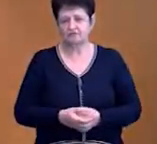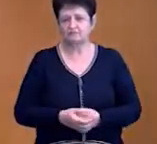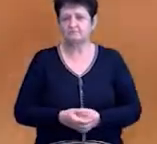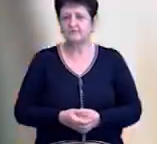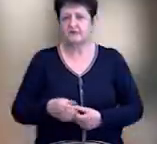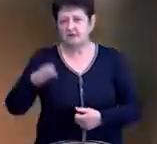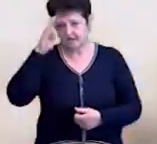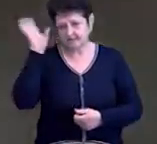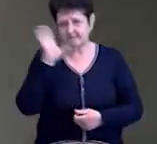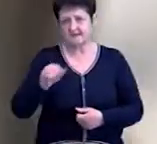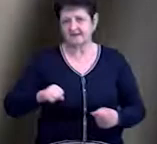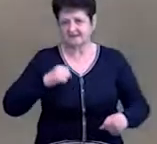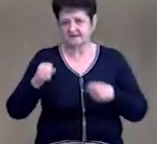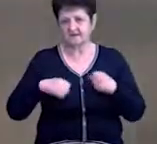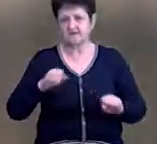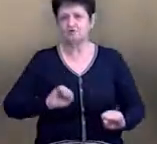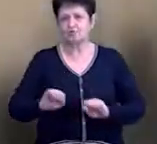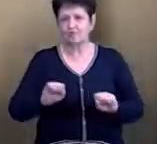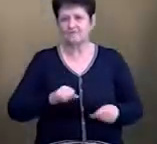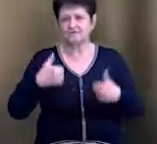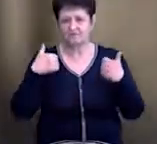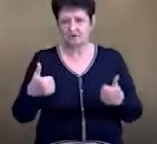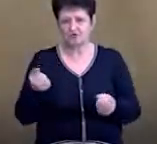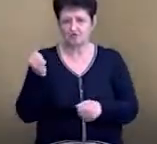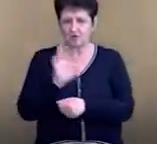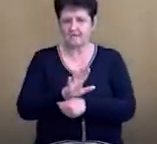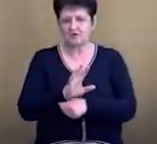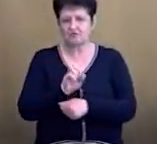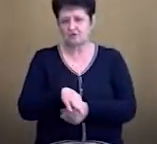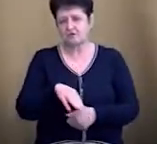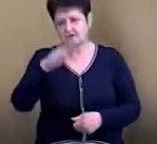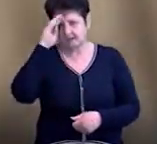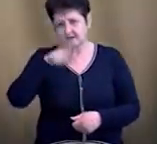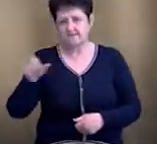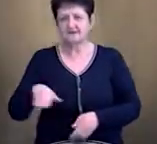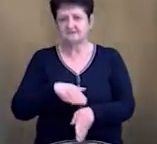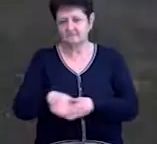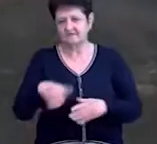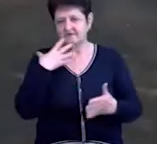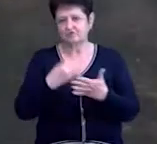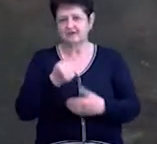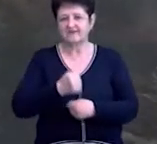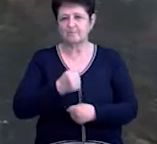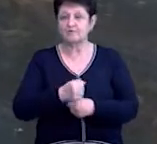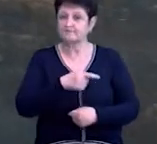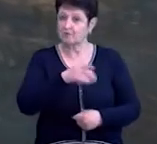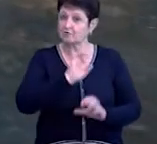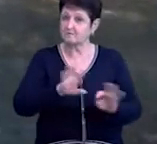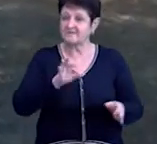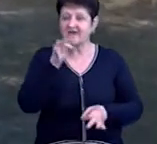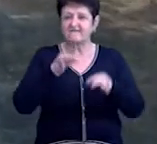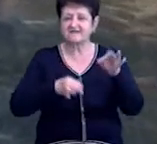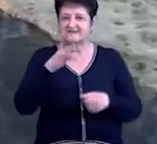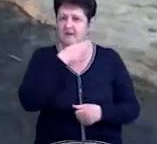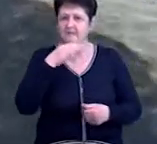хлопці стараються, руководство добре командує, там, ну, хлопці справляться зі своєю роботою. Максим розповідає, у лісах